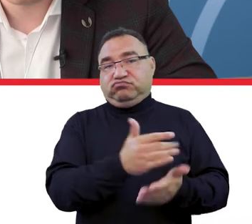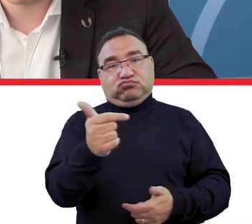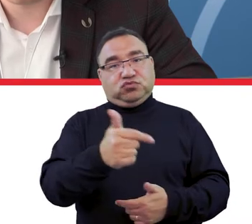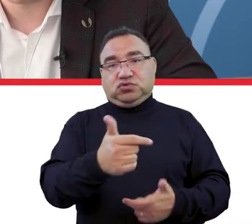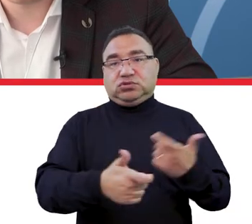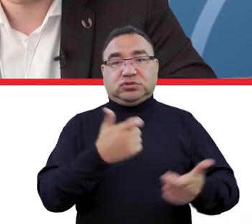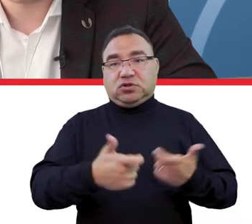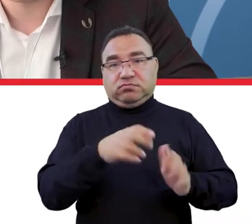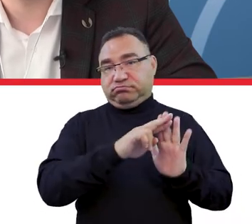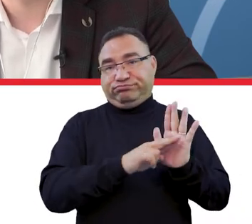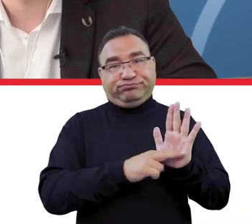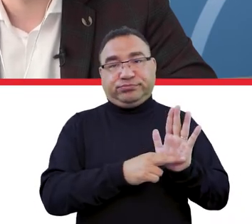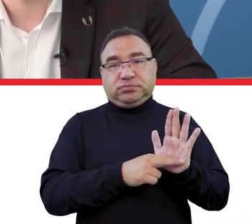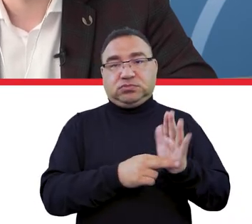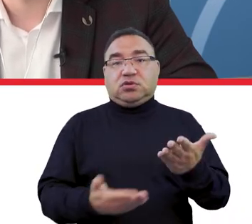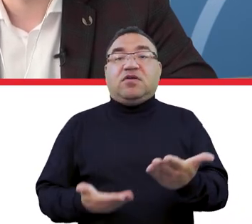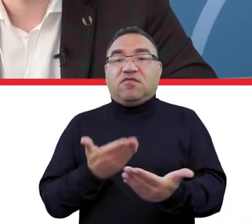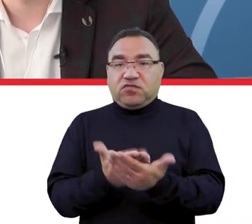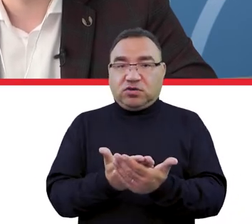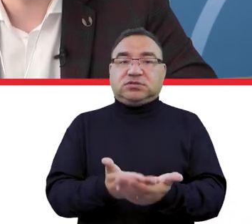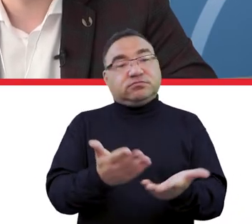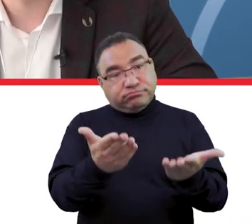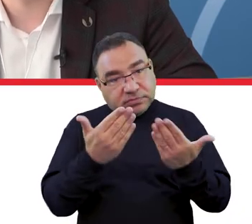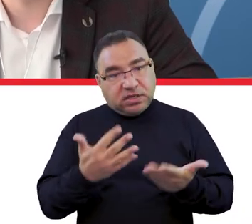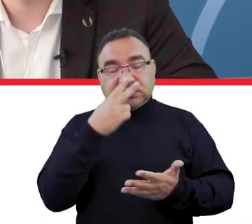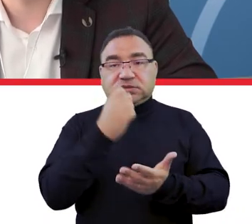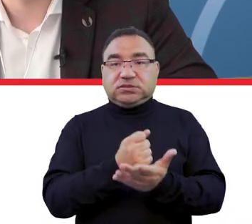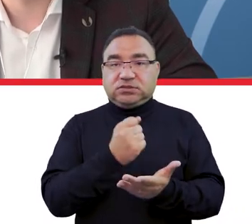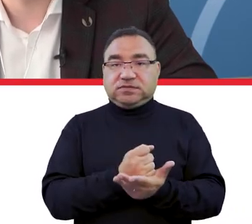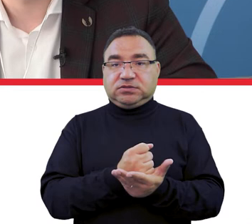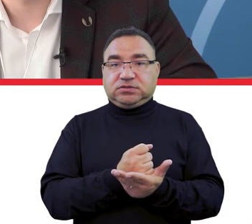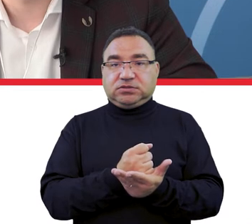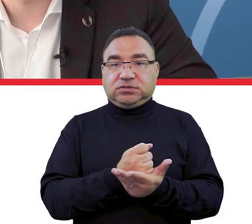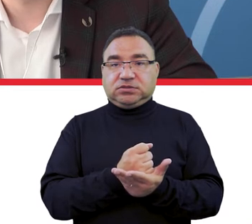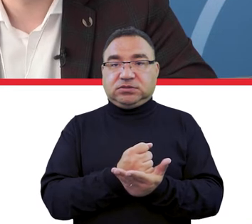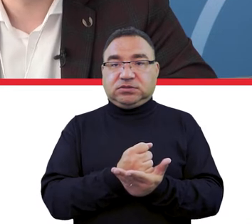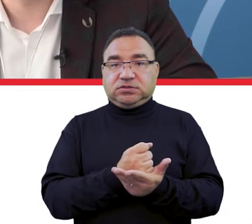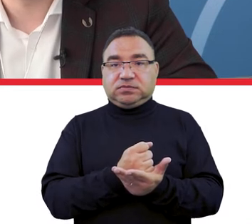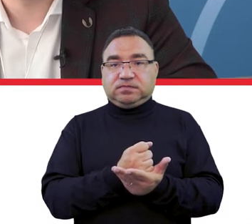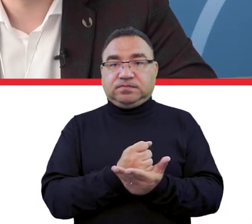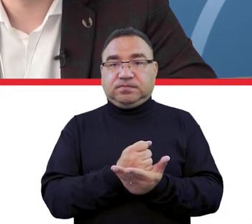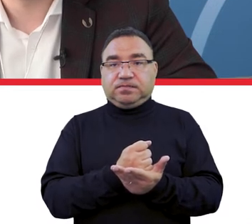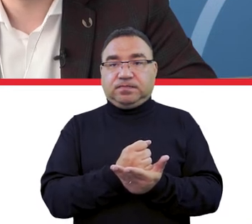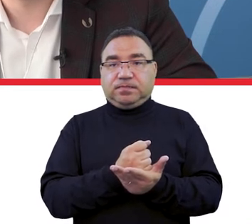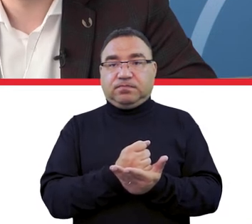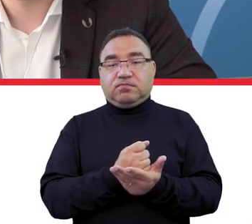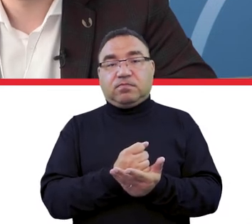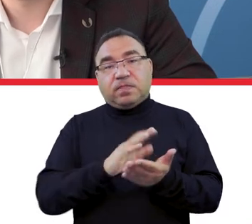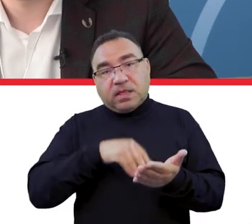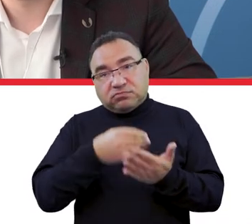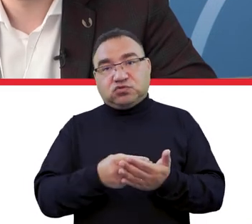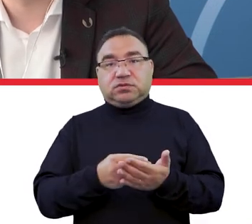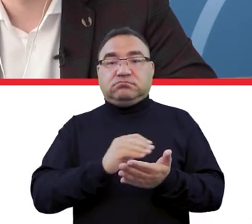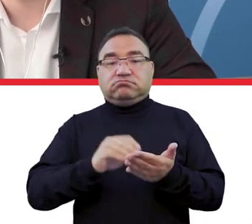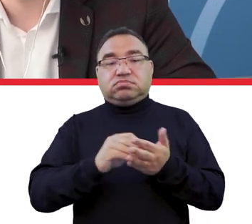i wniosek o wydanie tego zaświadczenia może mieć charakter wystąpienia w